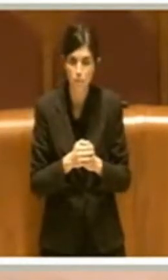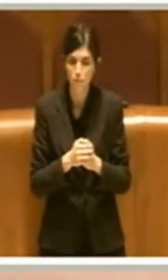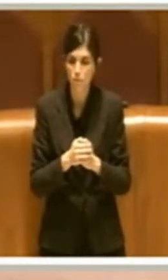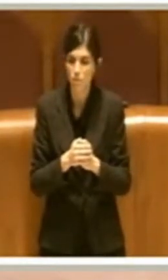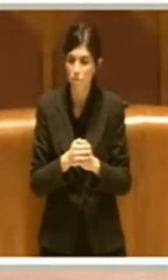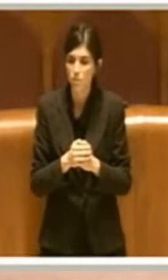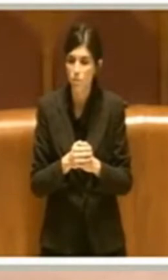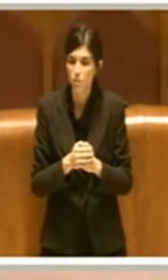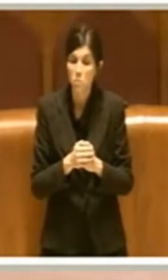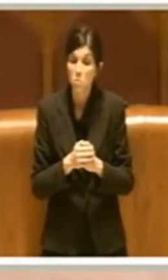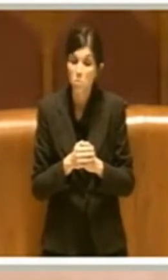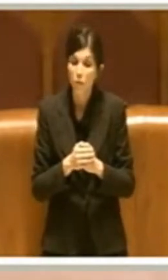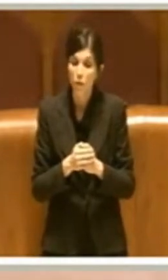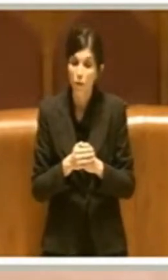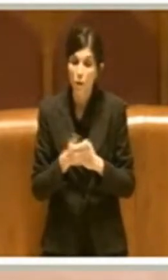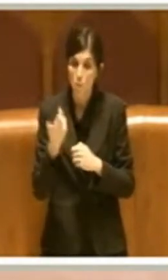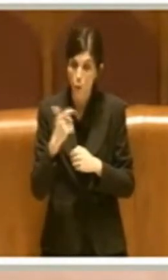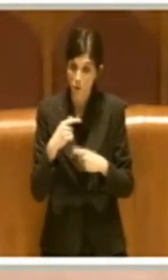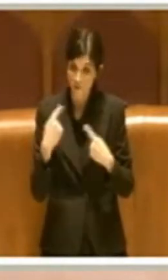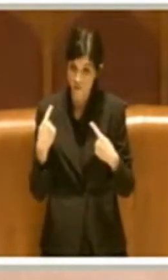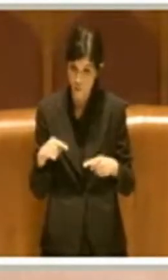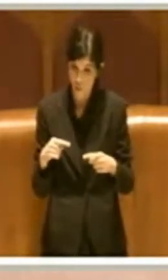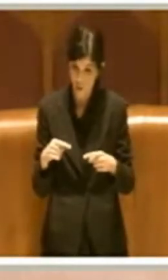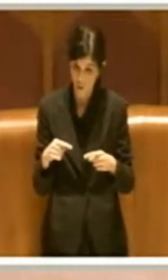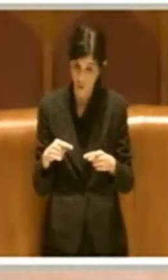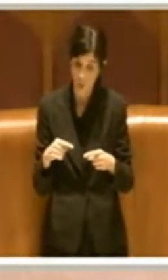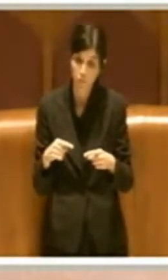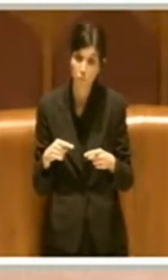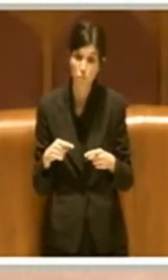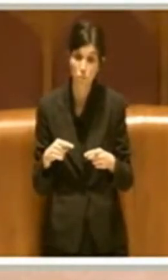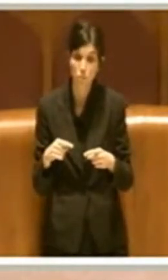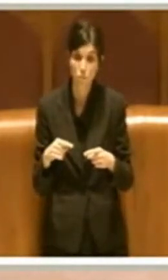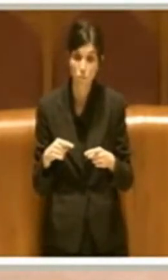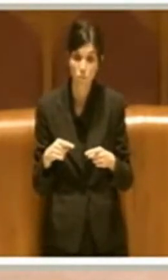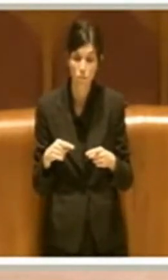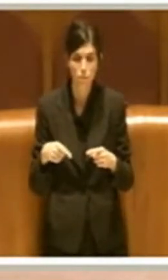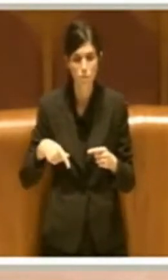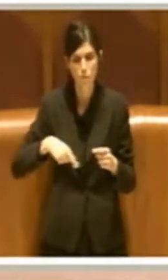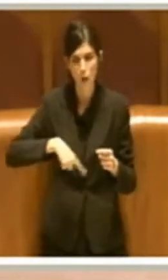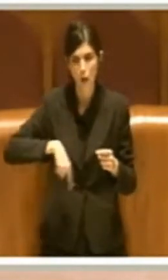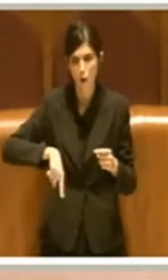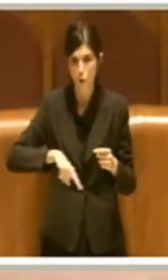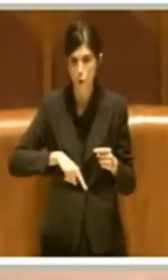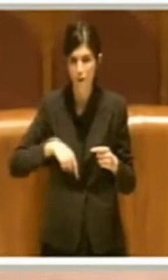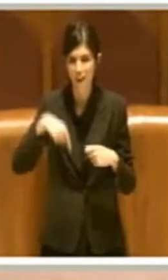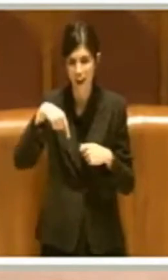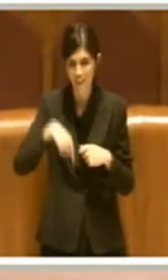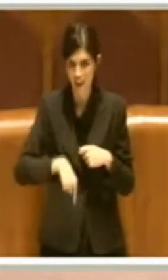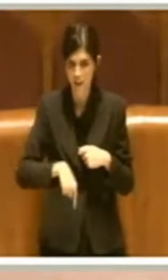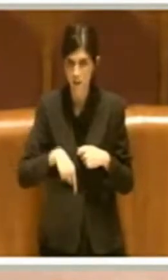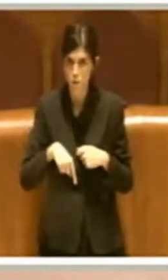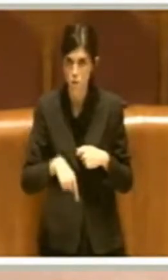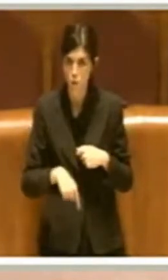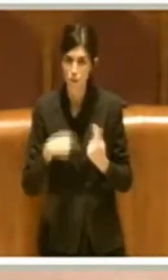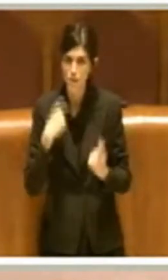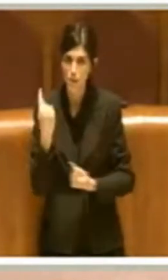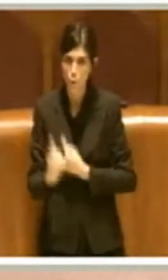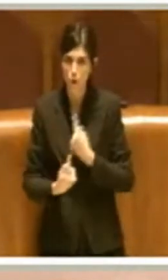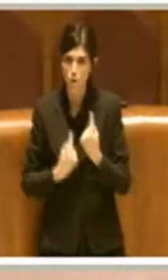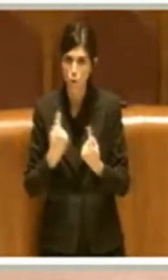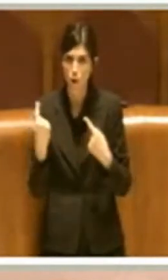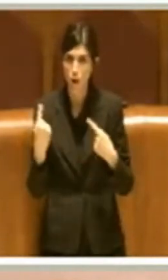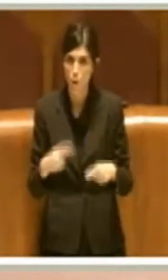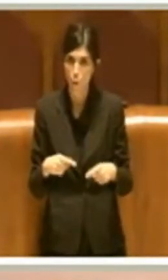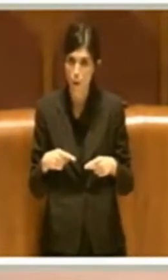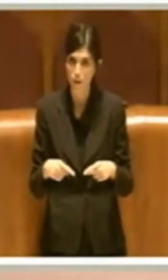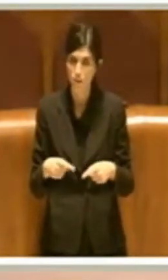Per questo motivo noi ci ritroviamo in questa situazione e